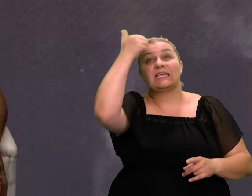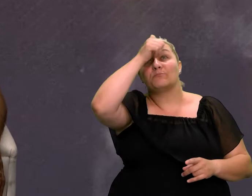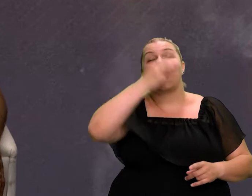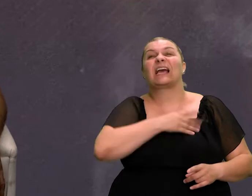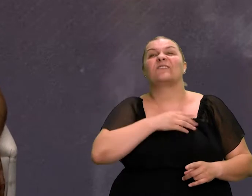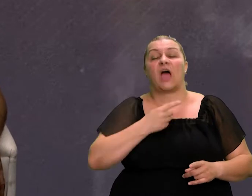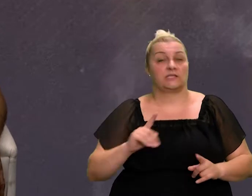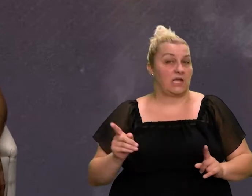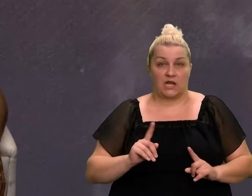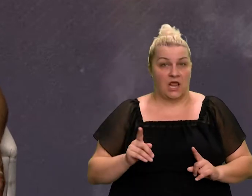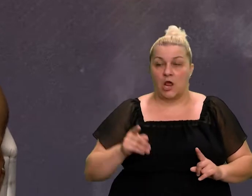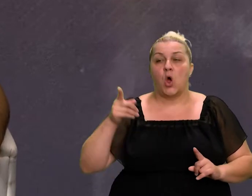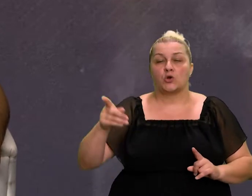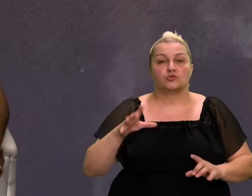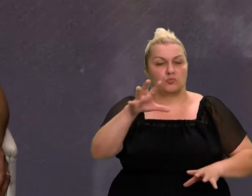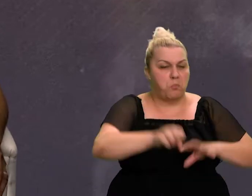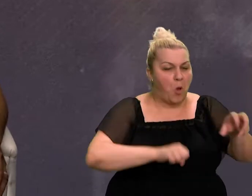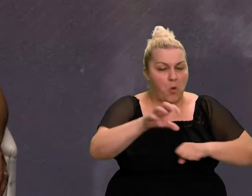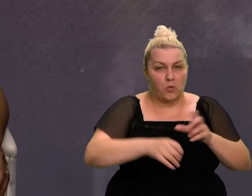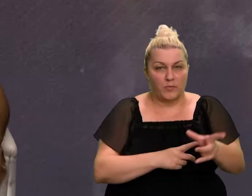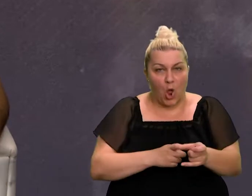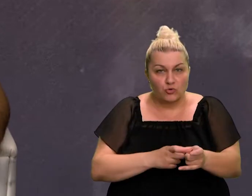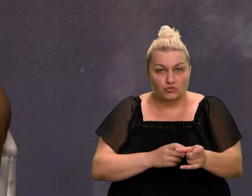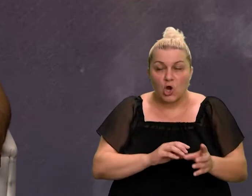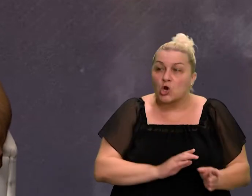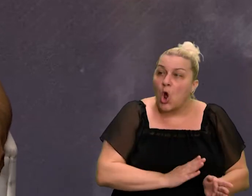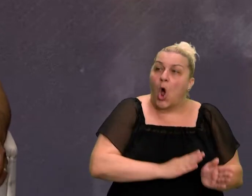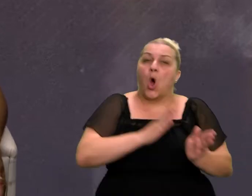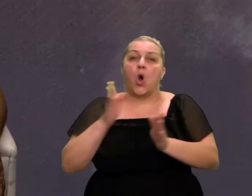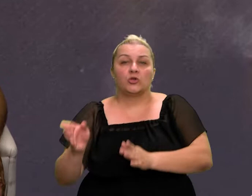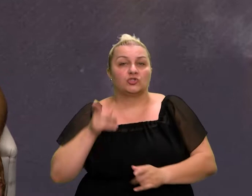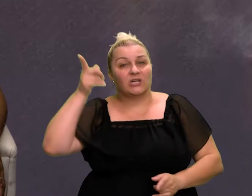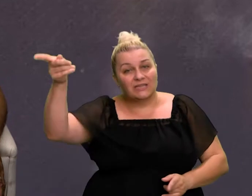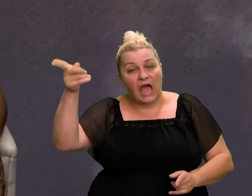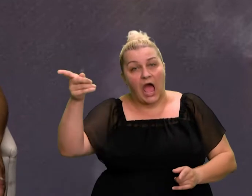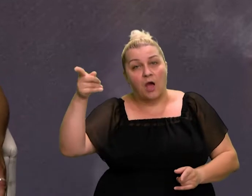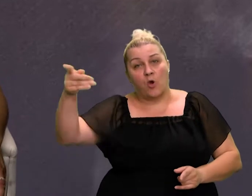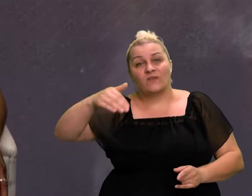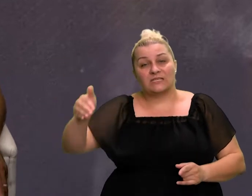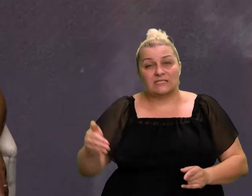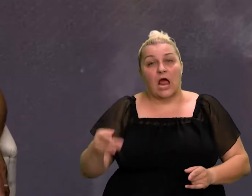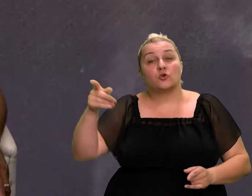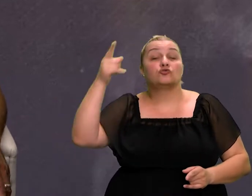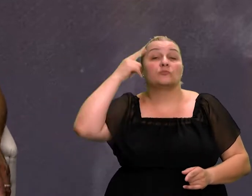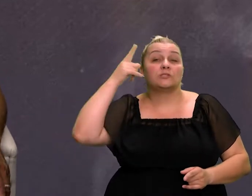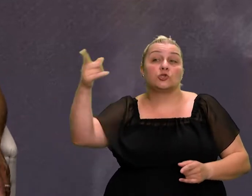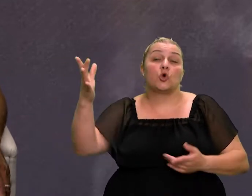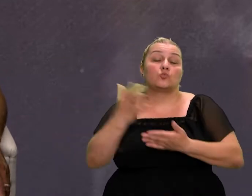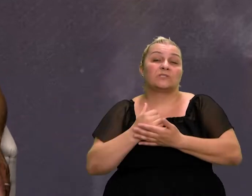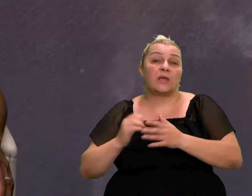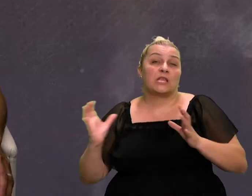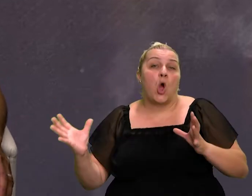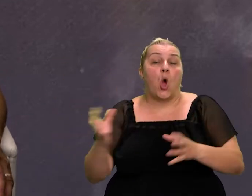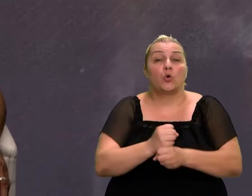Oni su se opredijelili, uzeli s to na oružanje, ošli su na stranu koju su mislili da će okupira Hrvatsku,